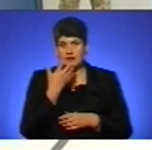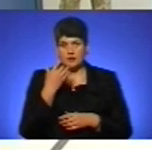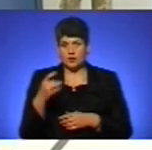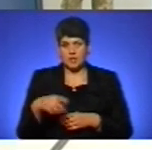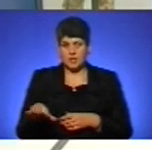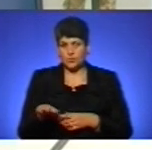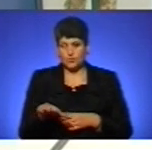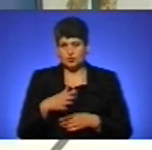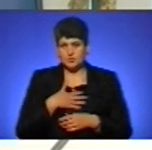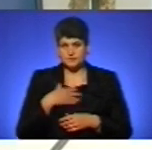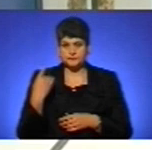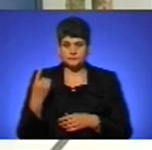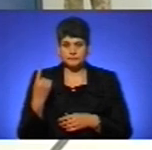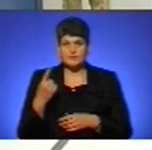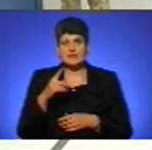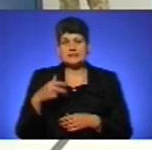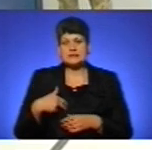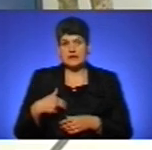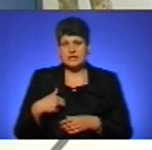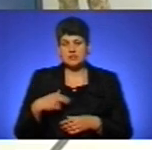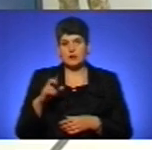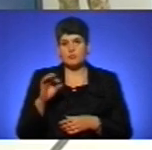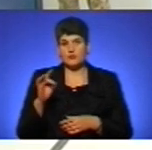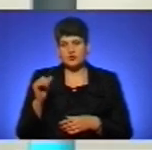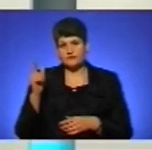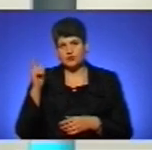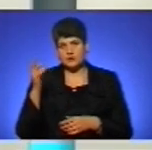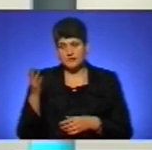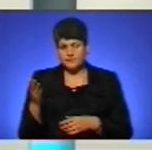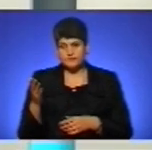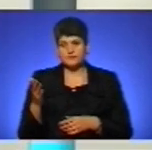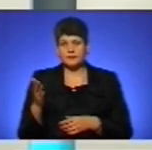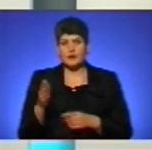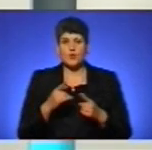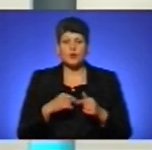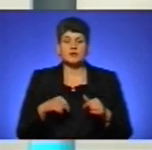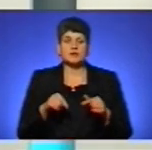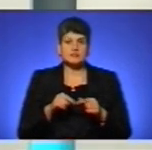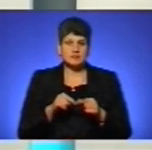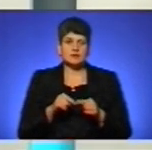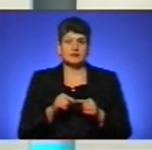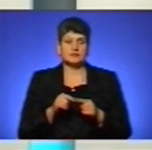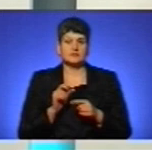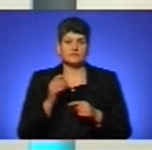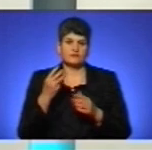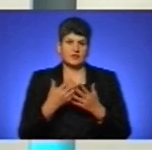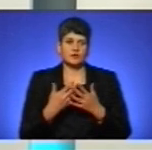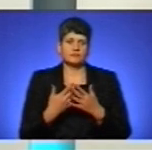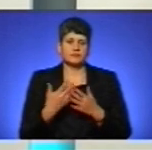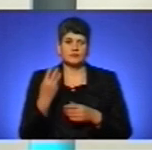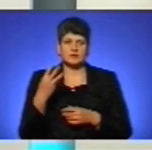нашого краю – це заліщики, борщів і чорків, оренційне ядро в кількості 35 чоловік